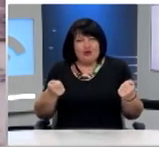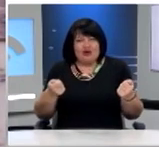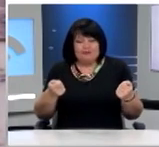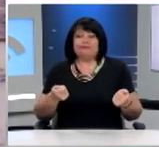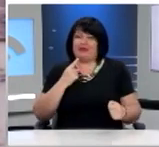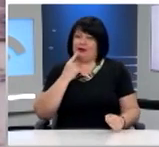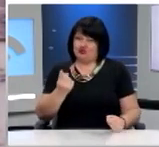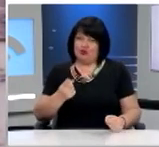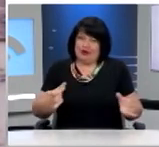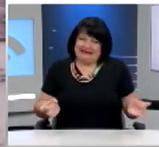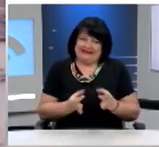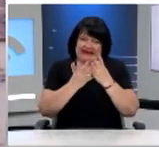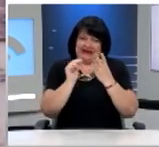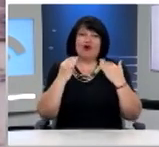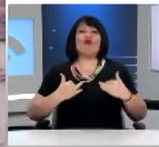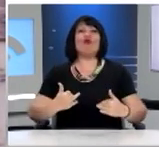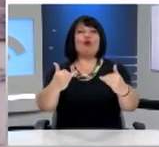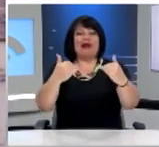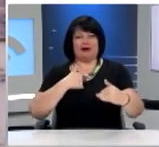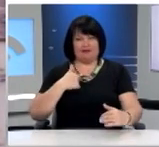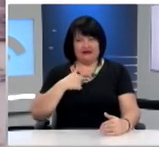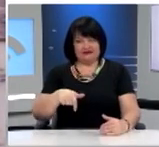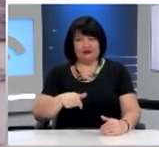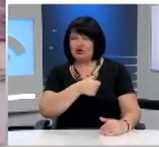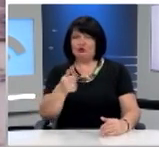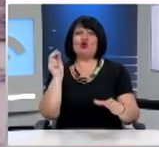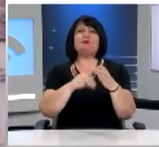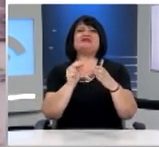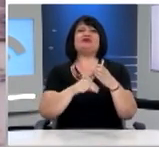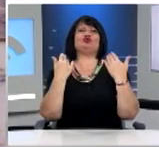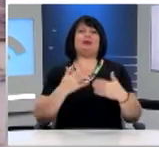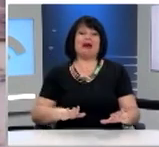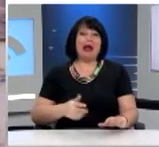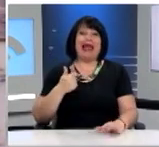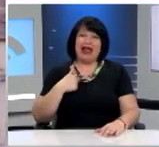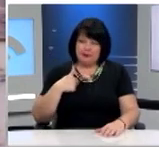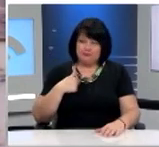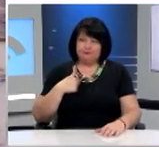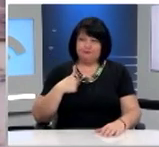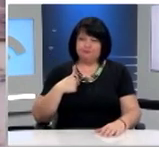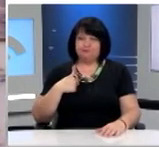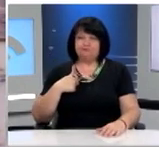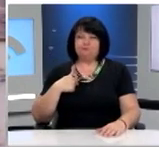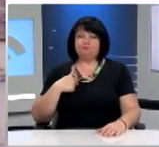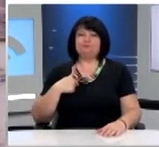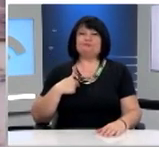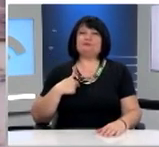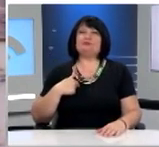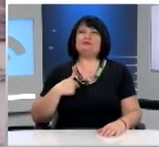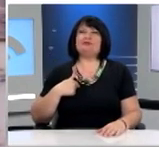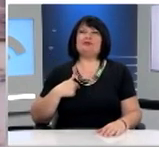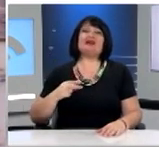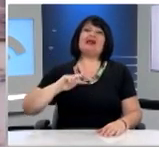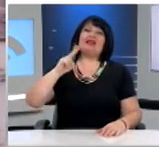τύχη εμείς ως Βουλή όχι μόνο να ψηφίζουμε τους νόμους αλλά μέσω μιας δεύτερης